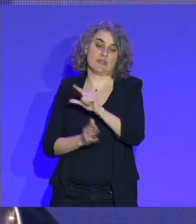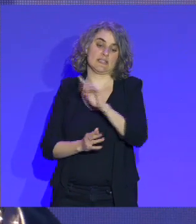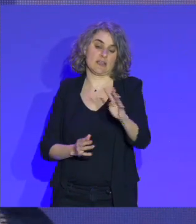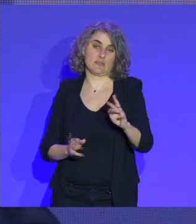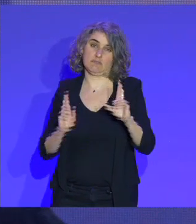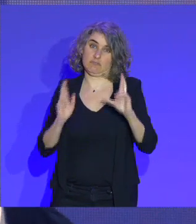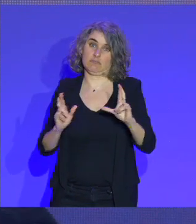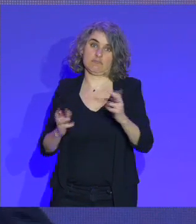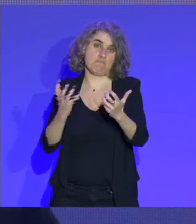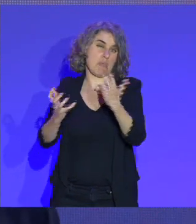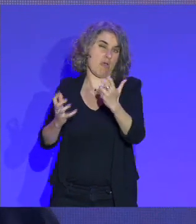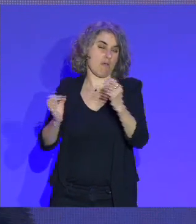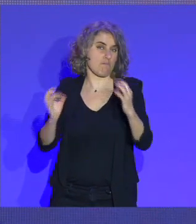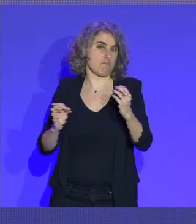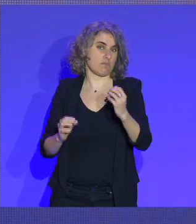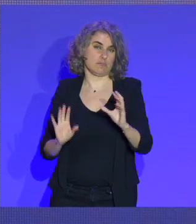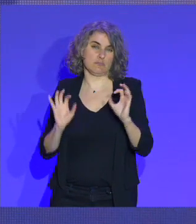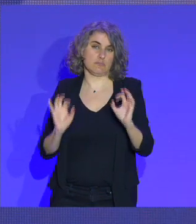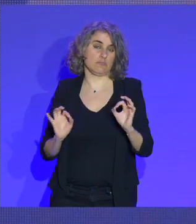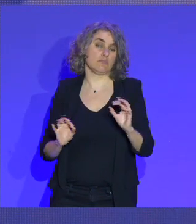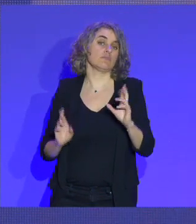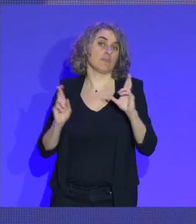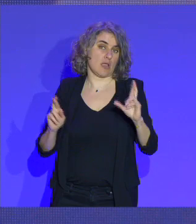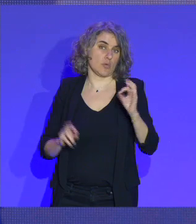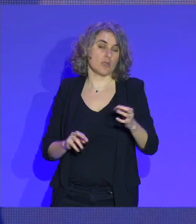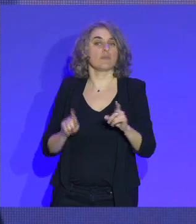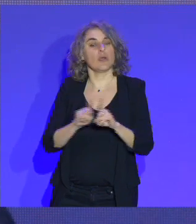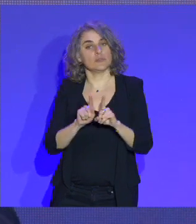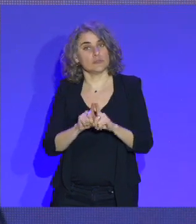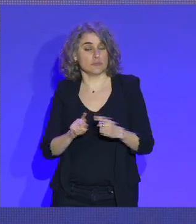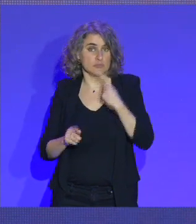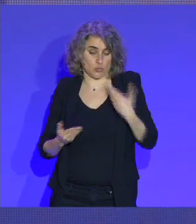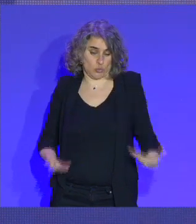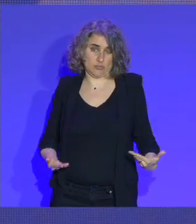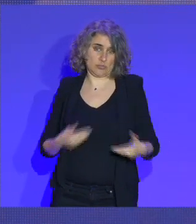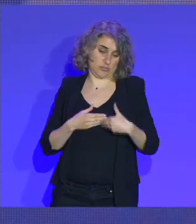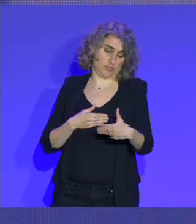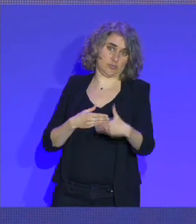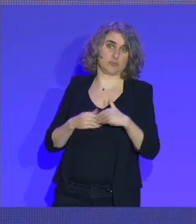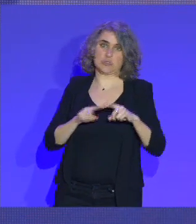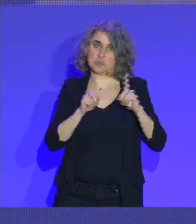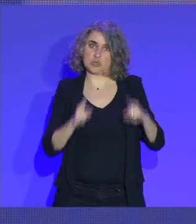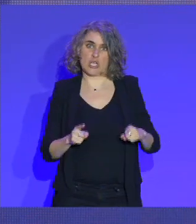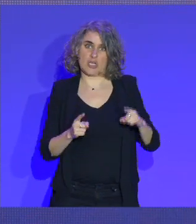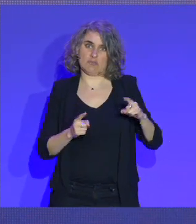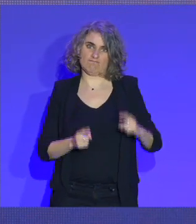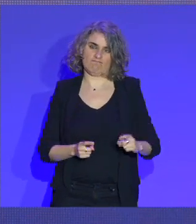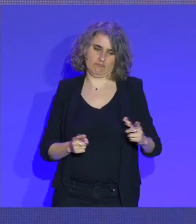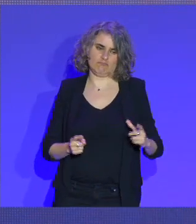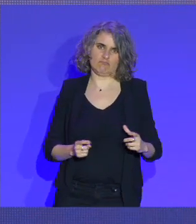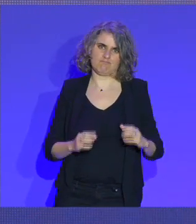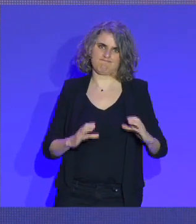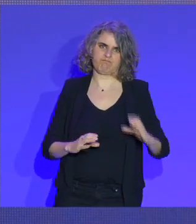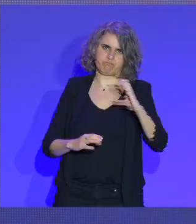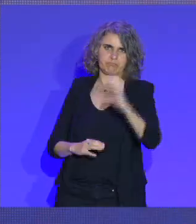assez exemplaires, il faut l'espérer, mais ça veut dire aussi qu'il faut renforcer aujourd'hui tous les budgets, en termes notamment de